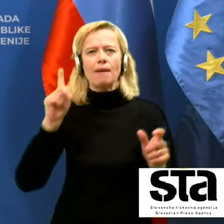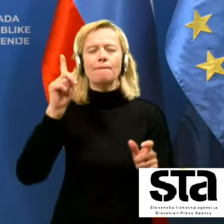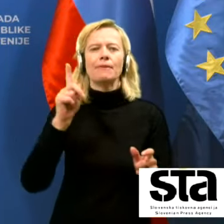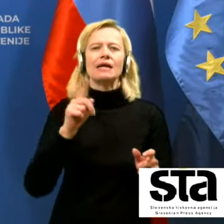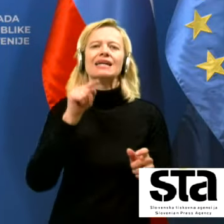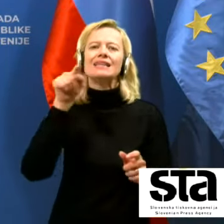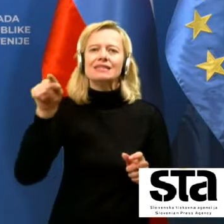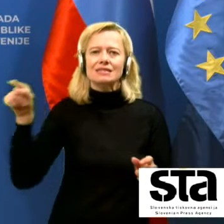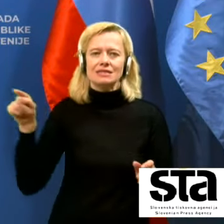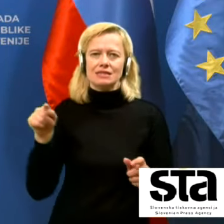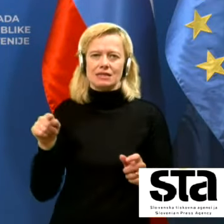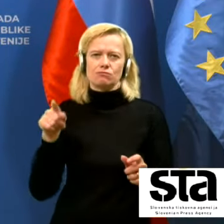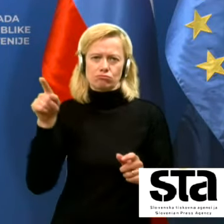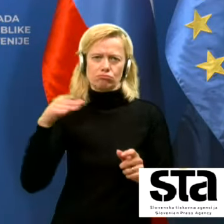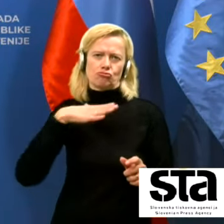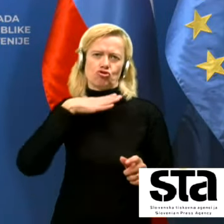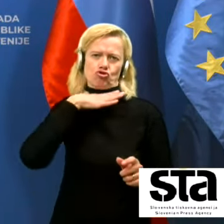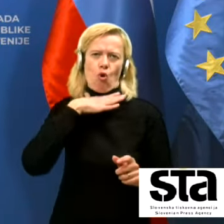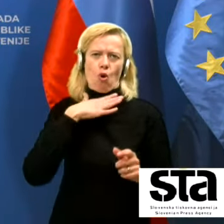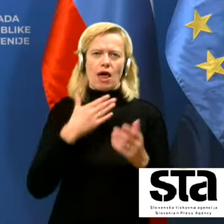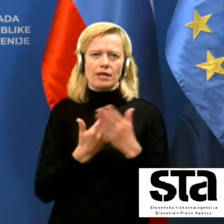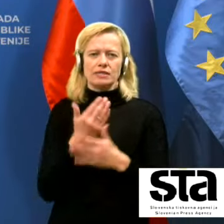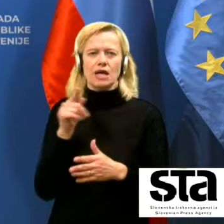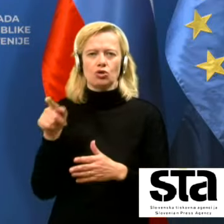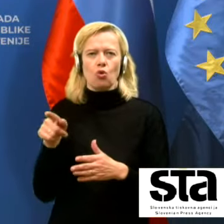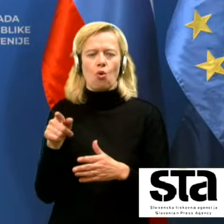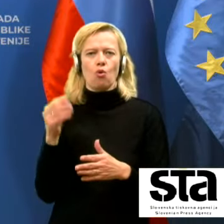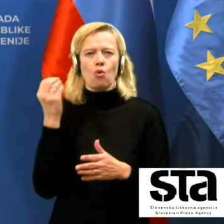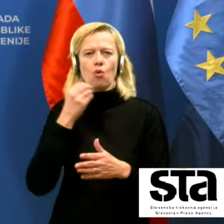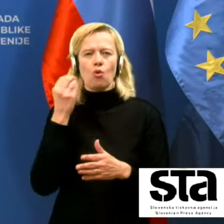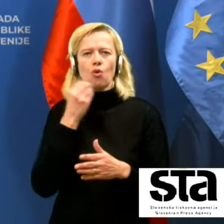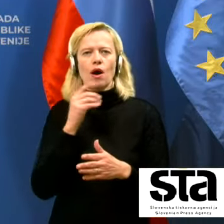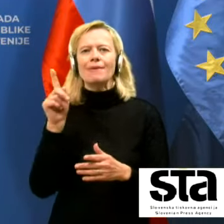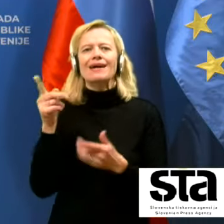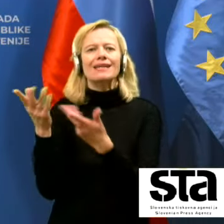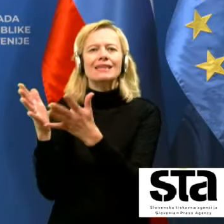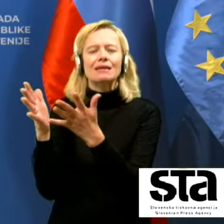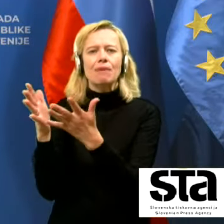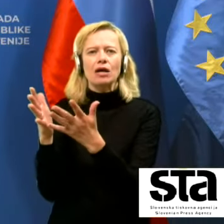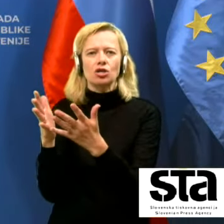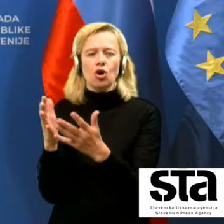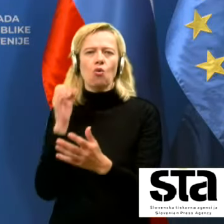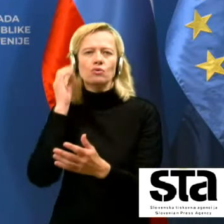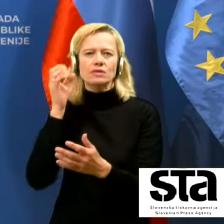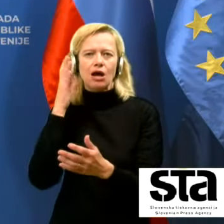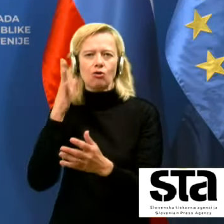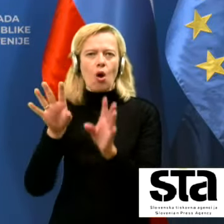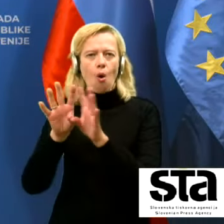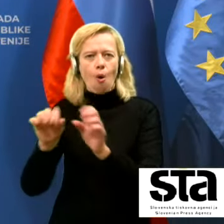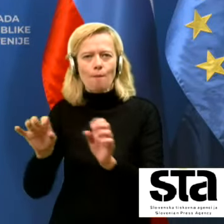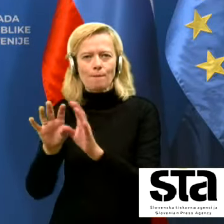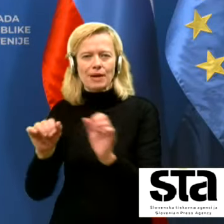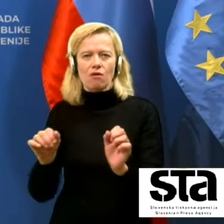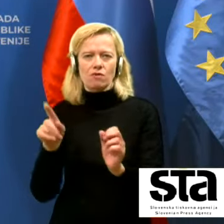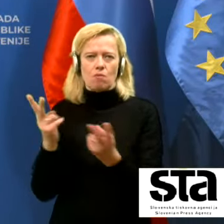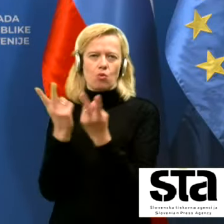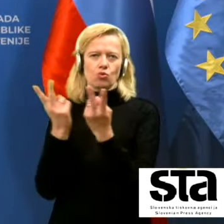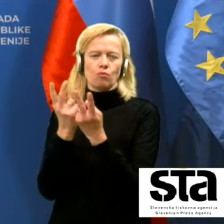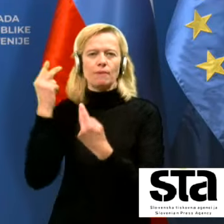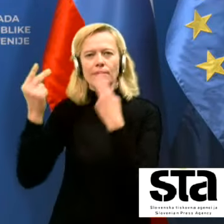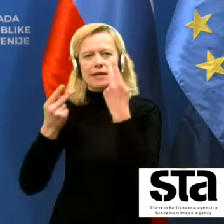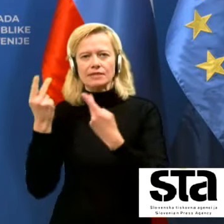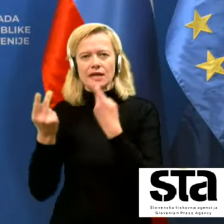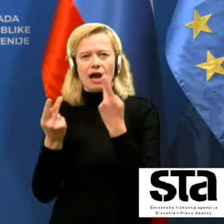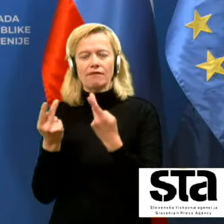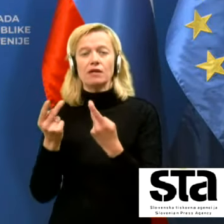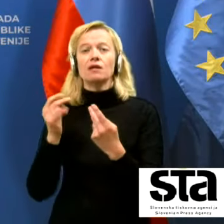tisti, ki so za to sicer izšolani, ampak nimajo vsakodnevno opravka z takšnimi preiskavami, so pa sicer